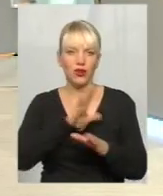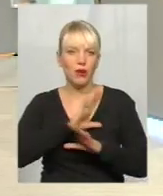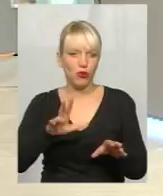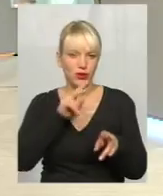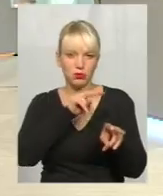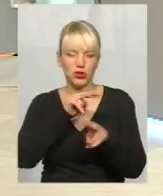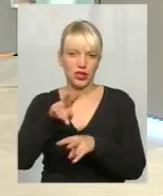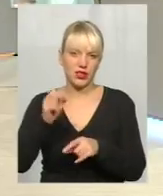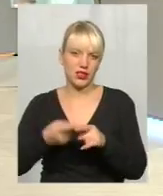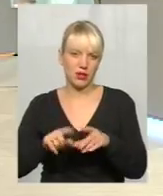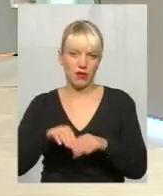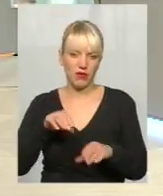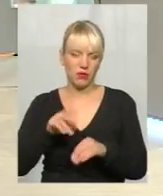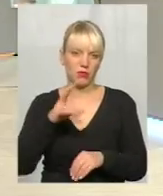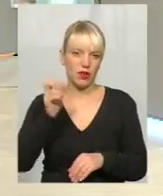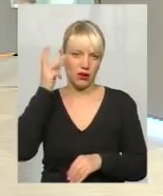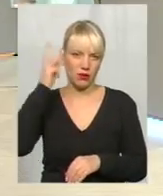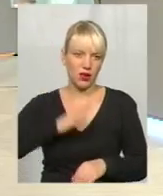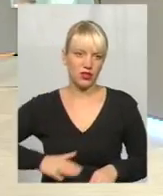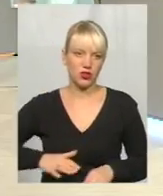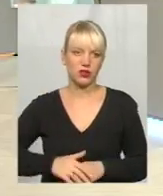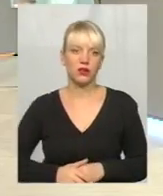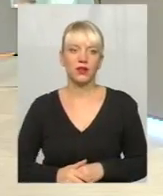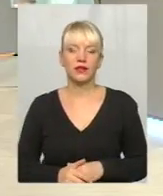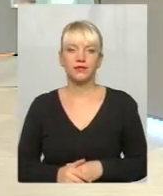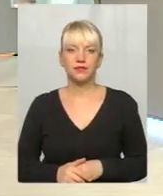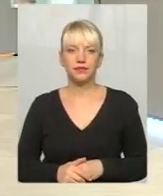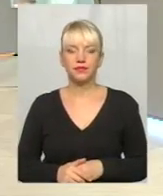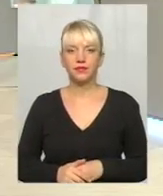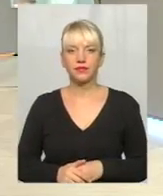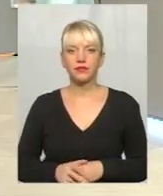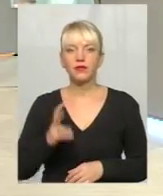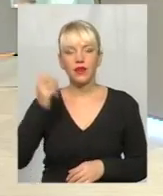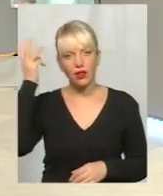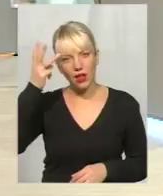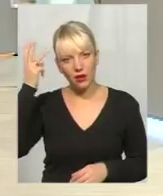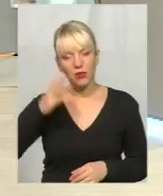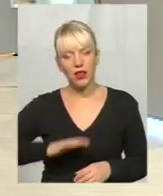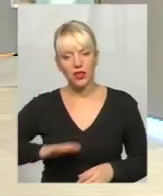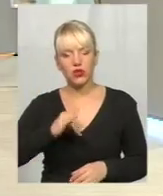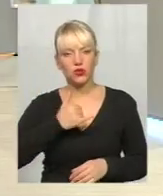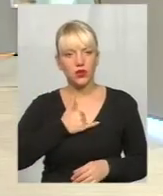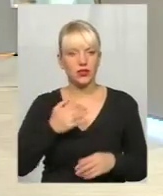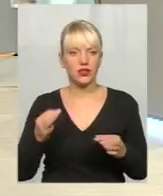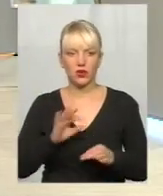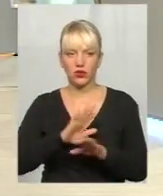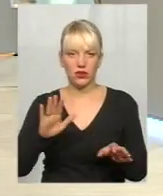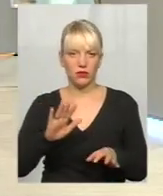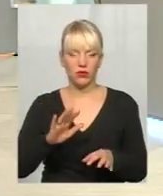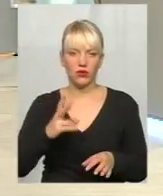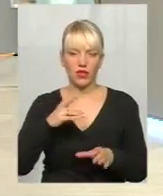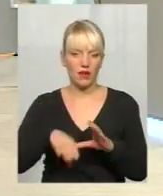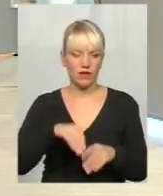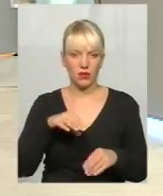виборами, ну, принаймні, на Хмельниччині. Ну, власне, на Хмельниччині у нас, зазвичай, ніколи не було на виборах,